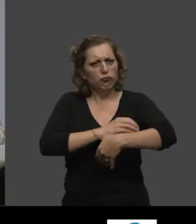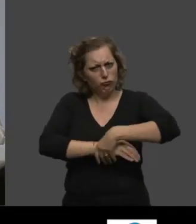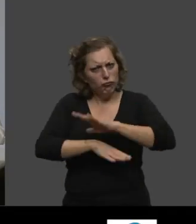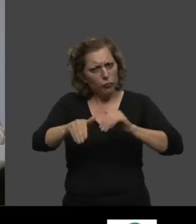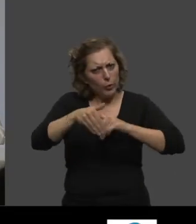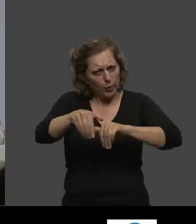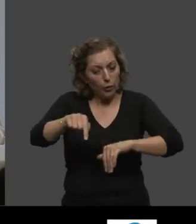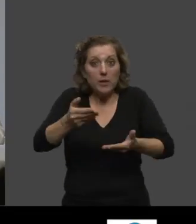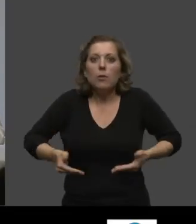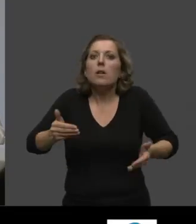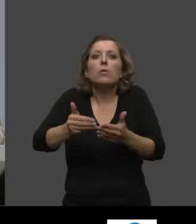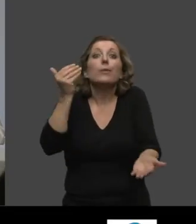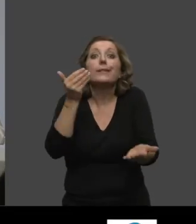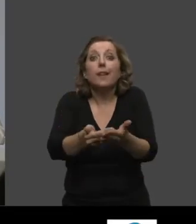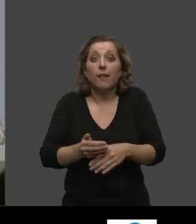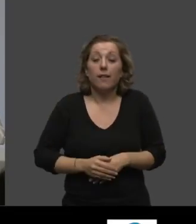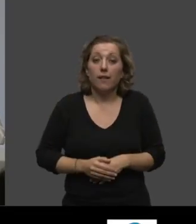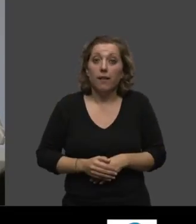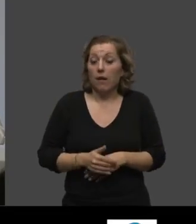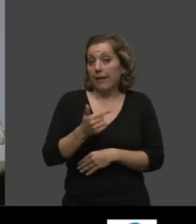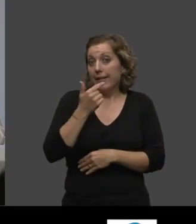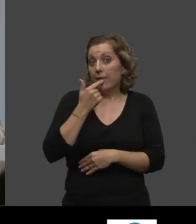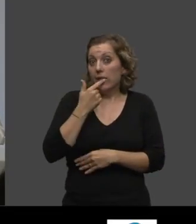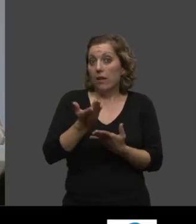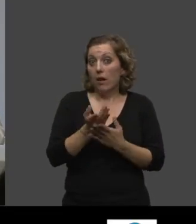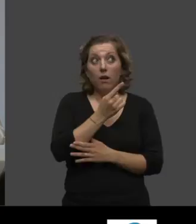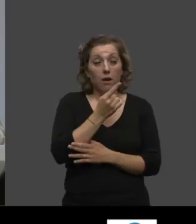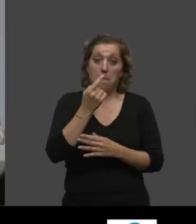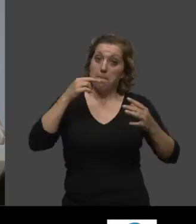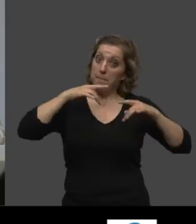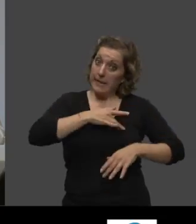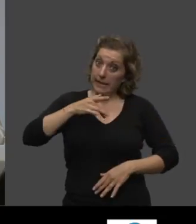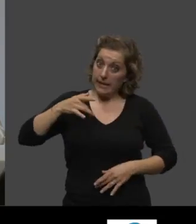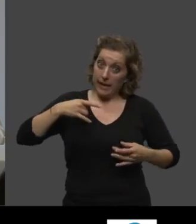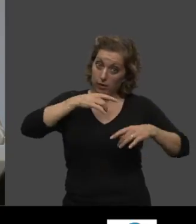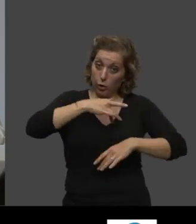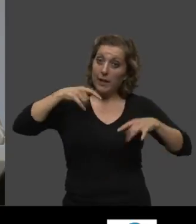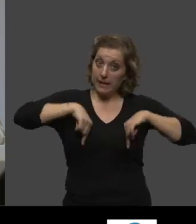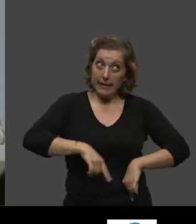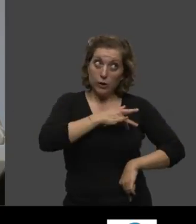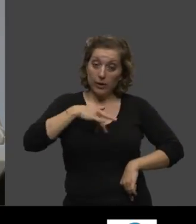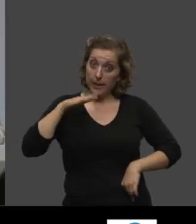Comment est la situation ? Alors, d'un côté, le ministère de la Santé, très propre,